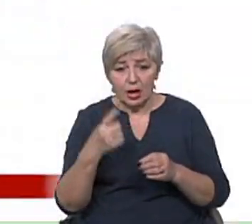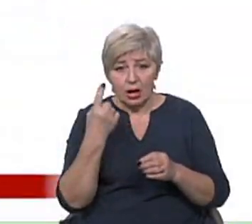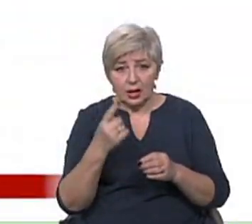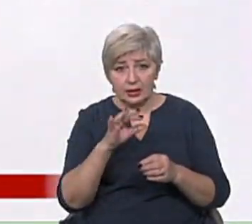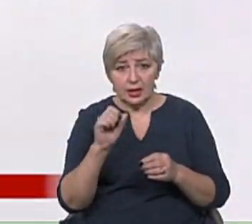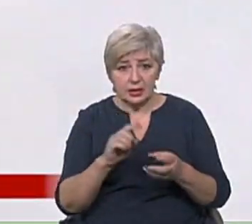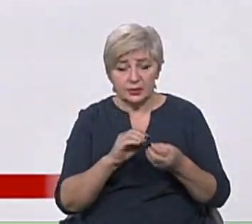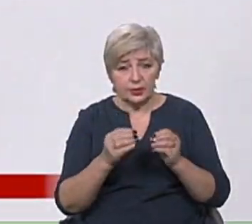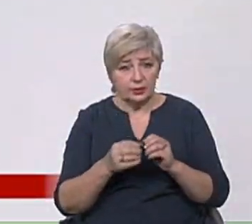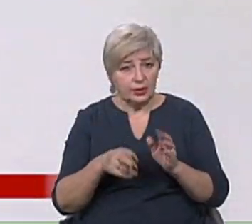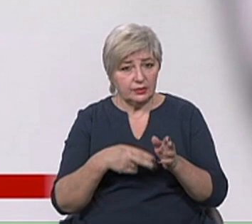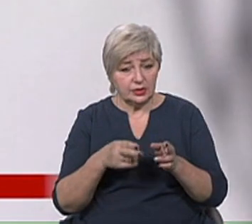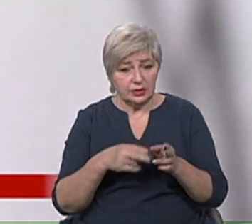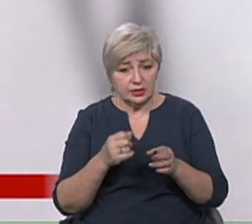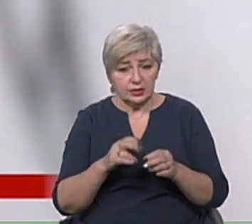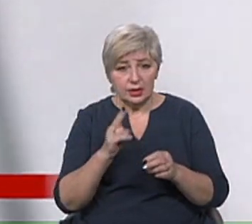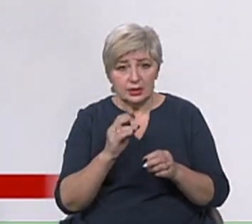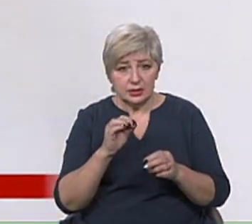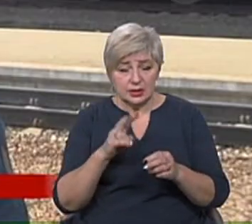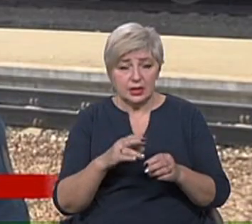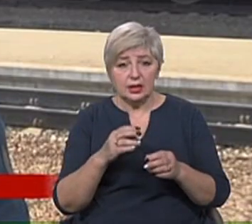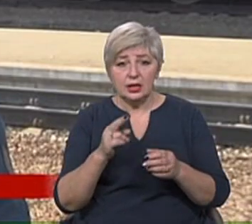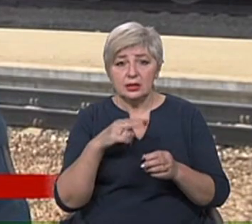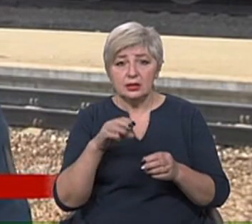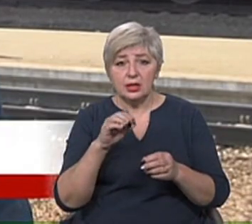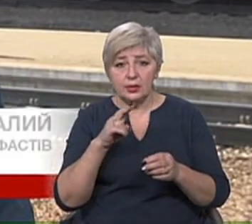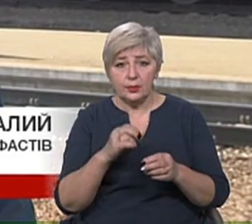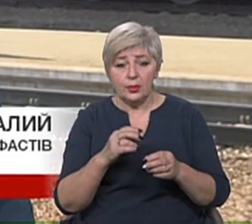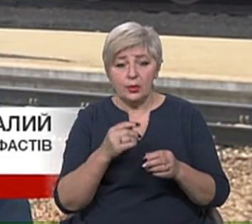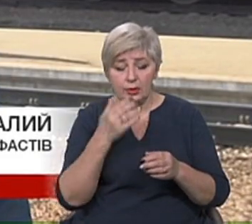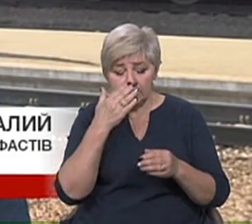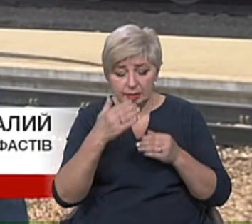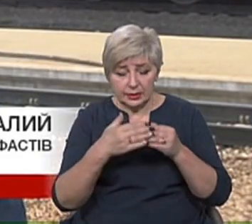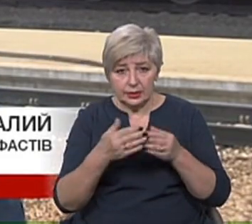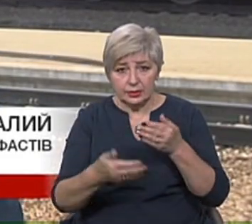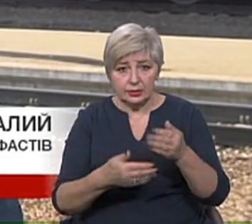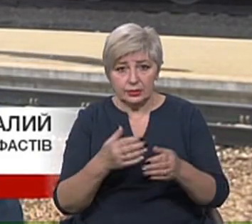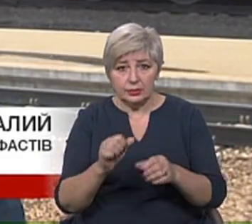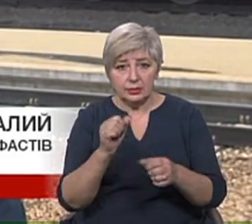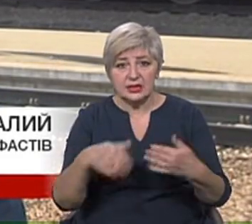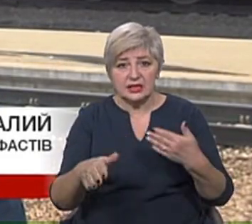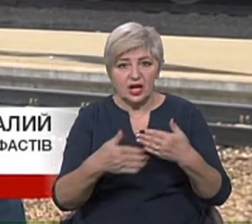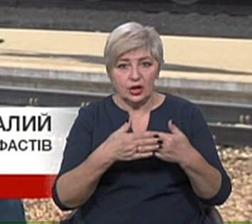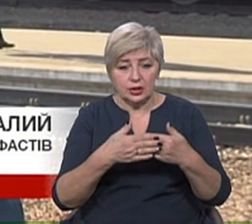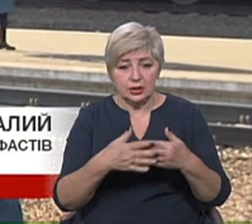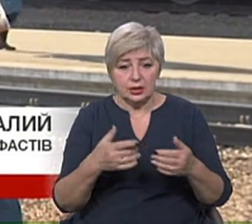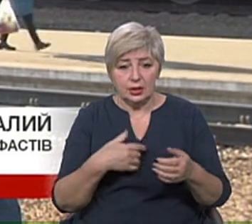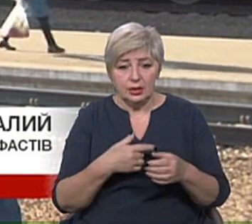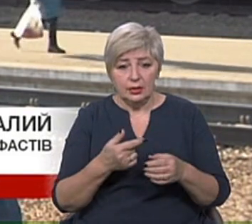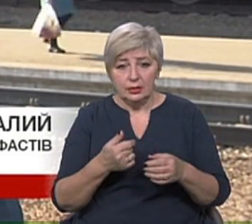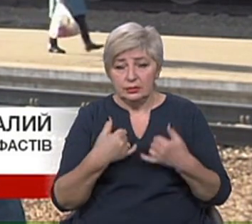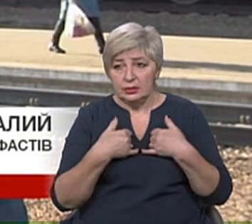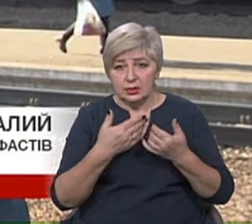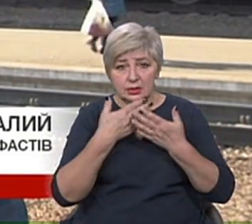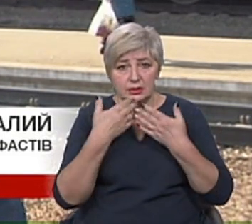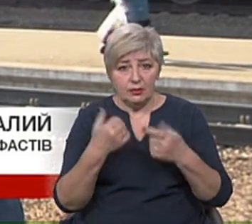залізничників – цілі депо за крок від закриття. Ми на грані зупинки. На грані зупинки за відсутністю